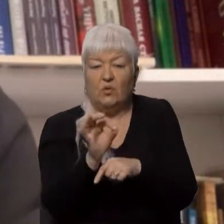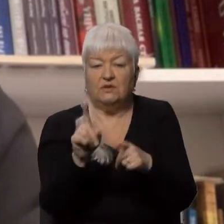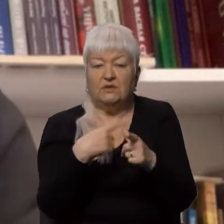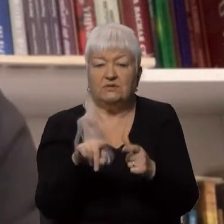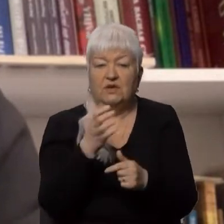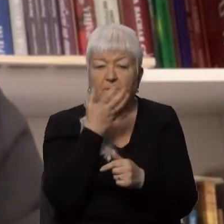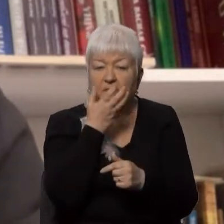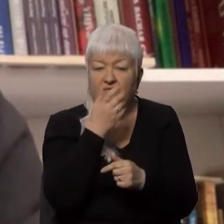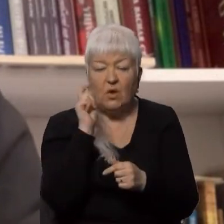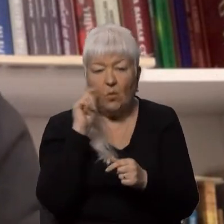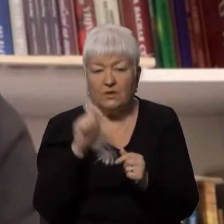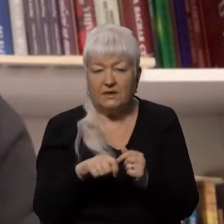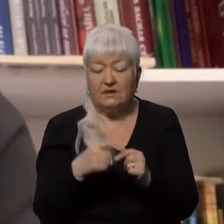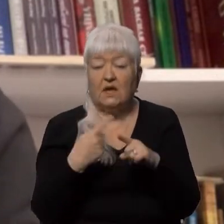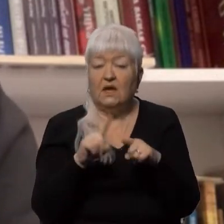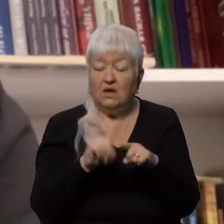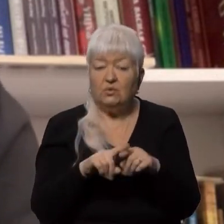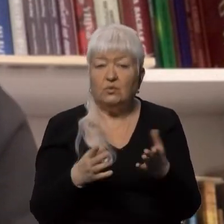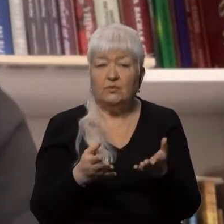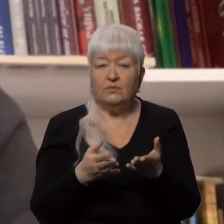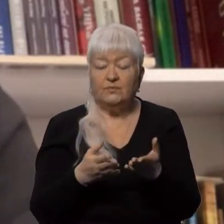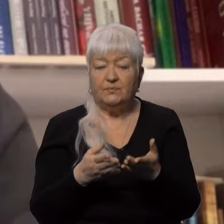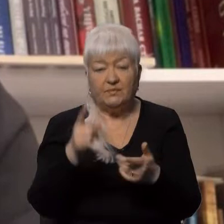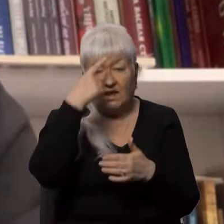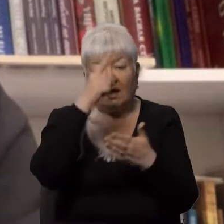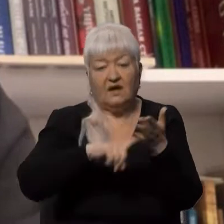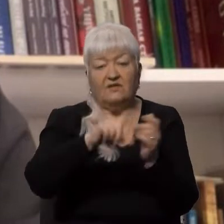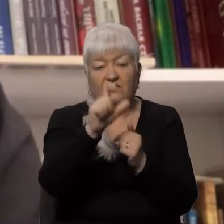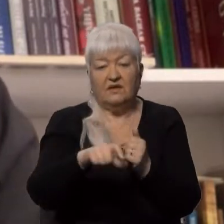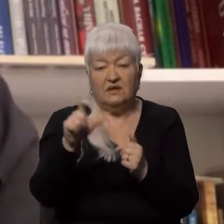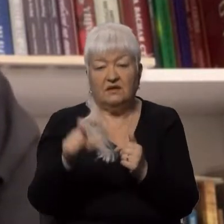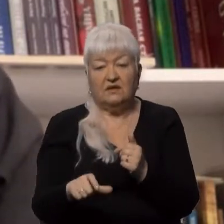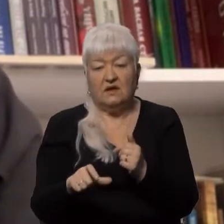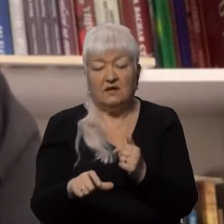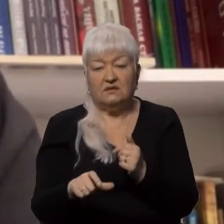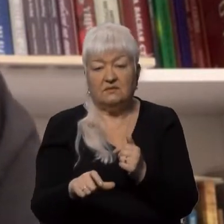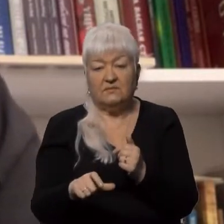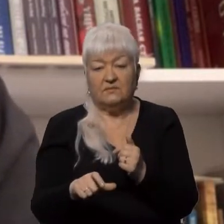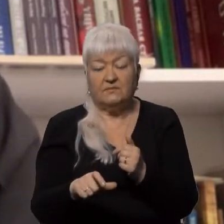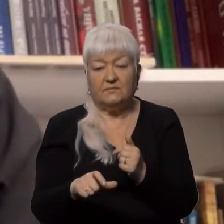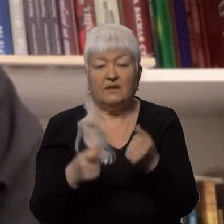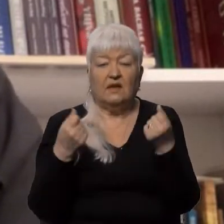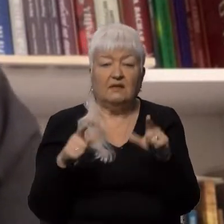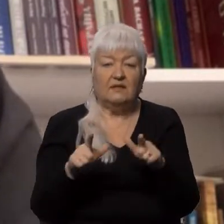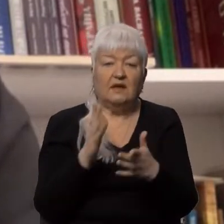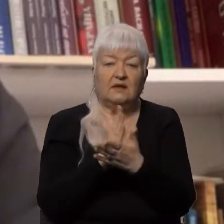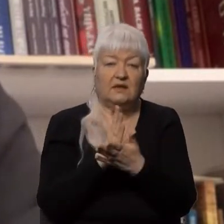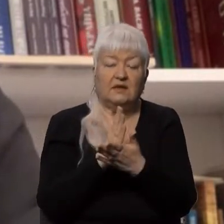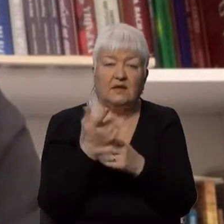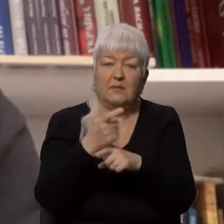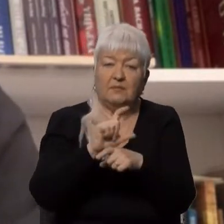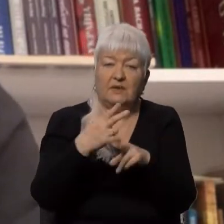України. Тому, звичайно, що віряни, де це більше безпечніше,